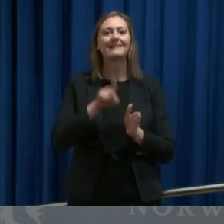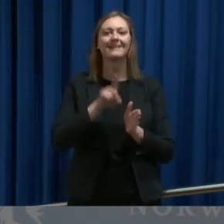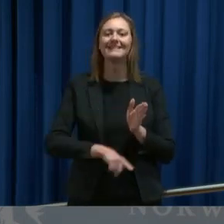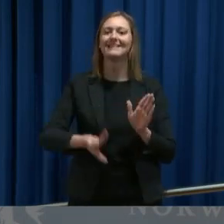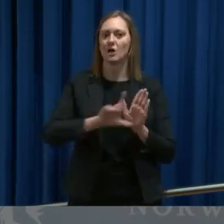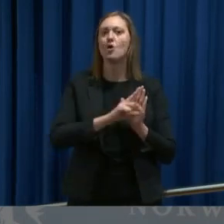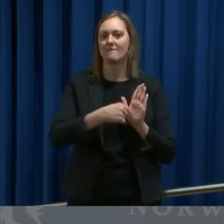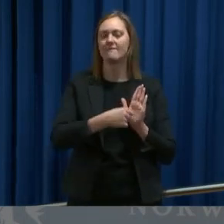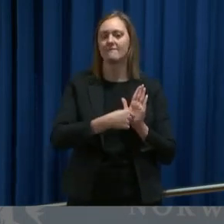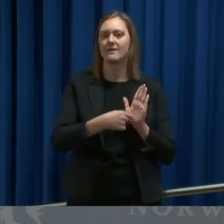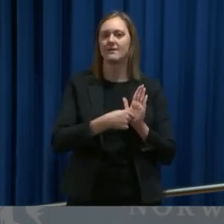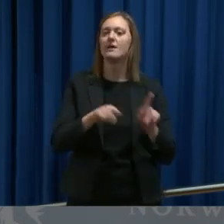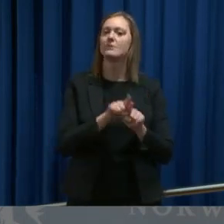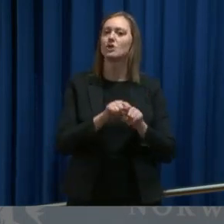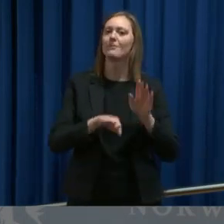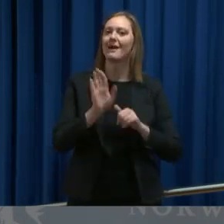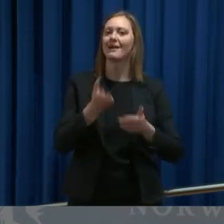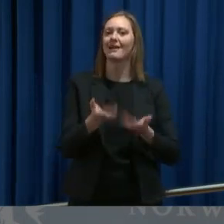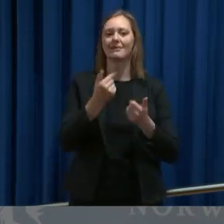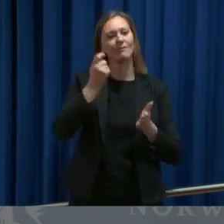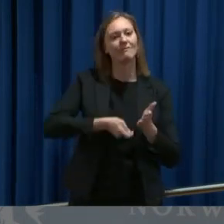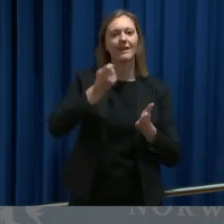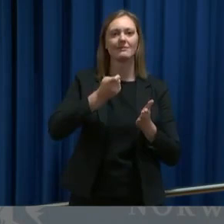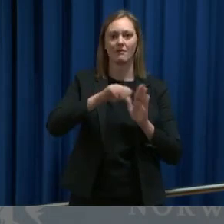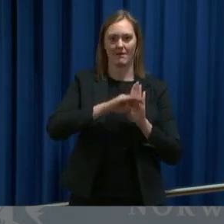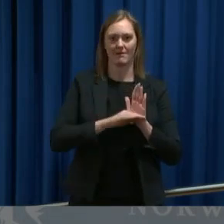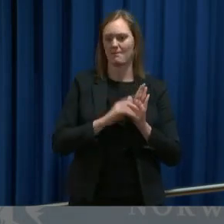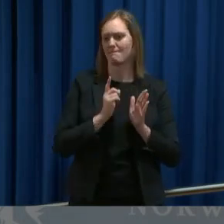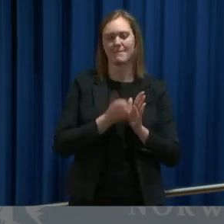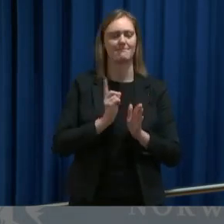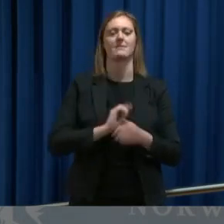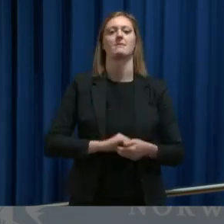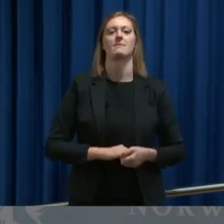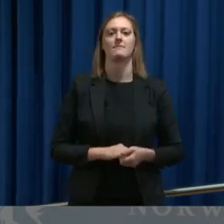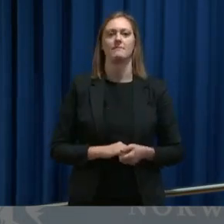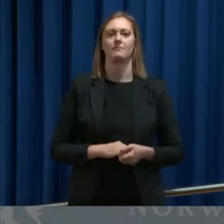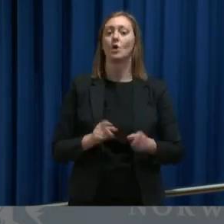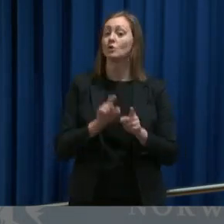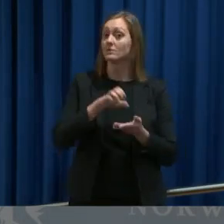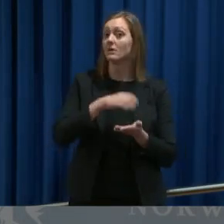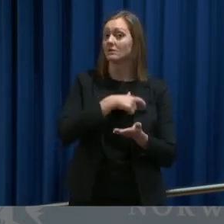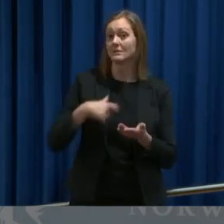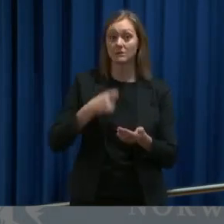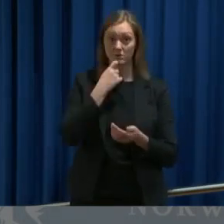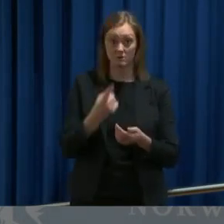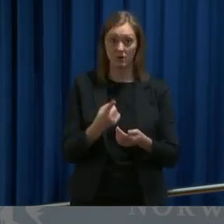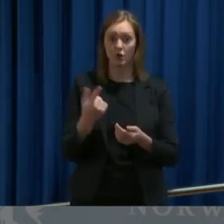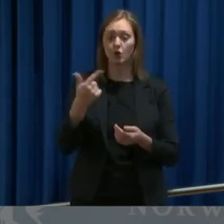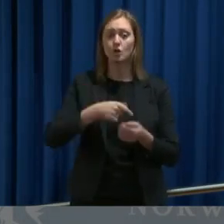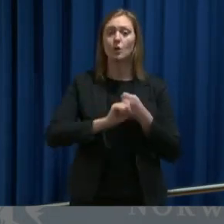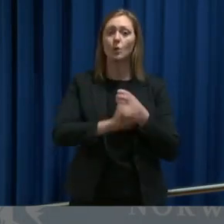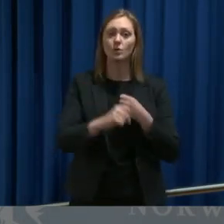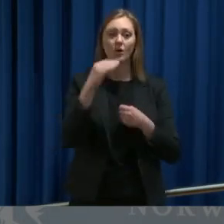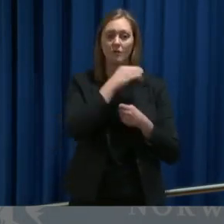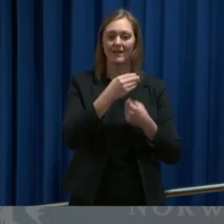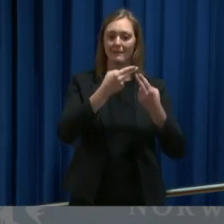loven som gjør det lettere å vedta regler raskt. Og det handler jo om, som statsministeren var inne på at folk ikke skal miste for